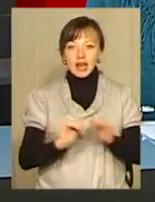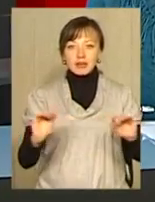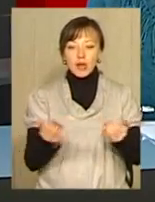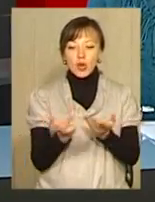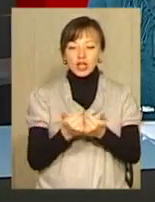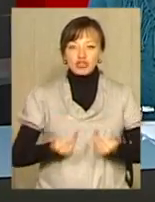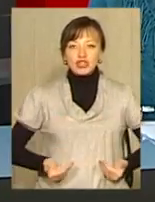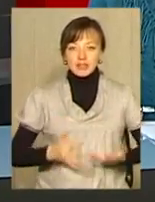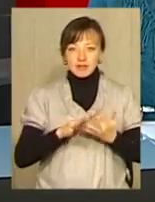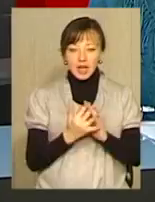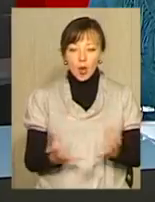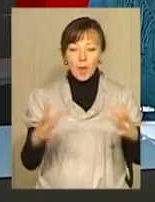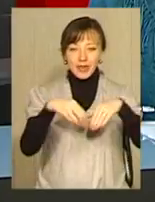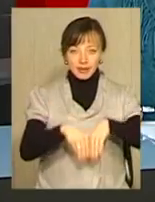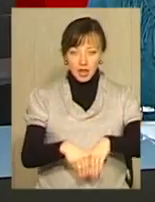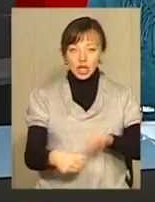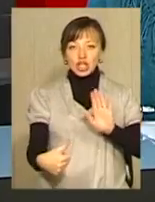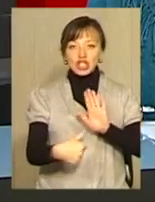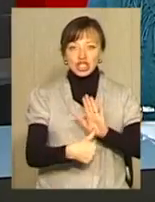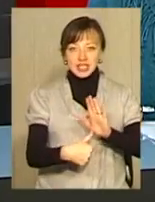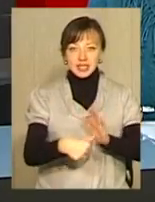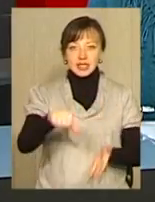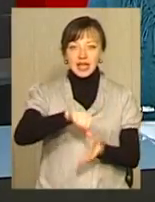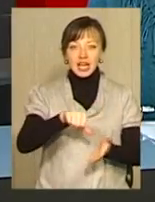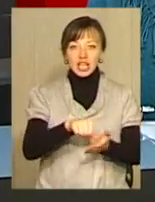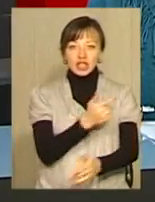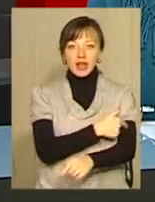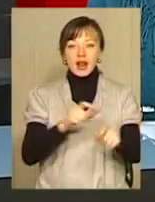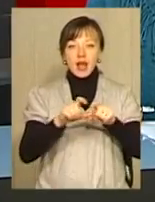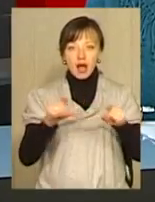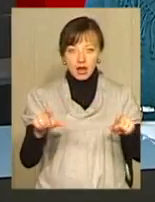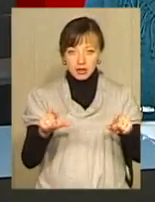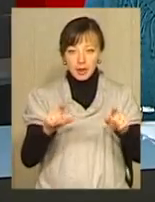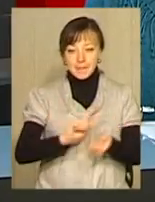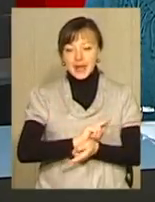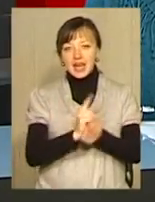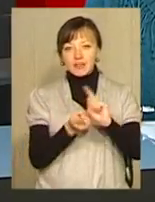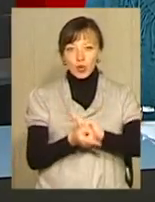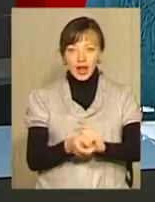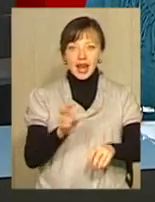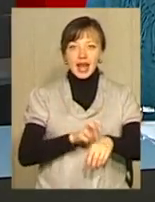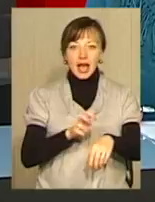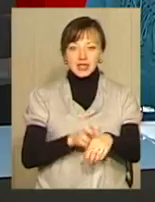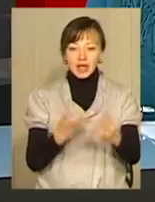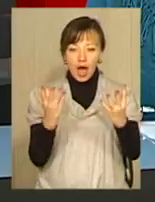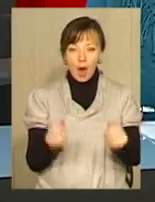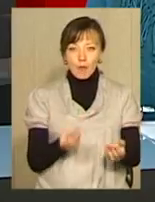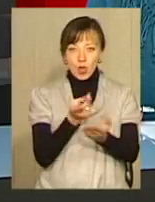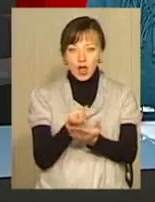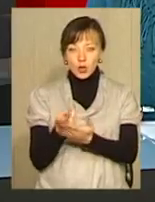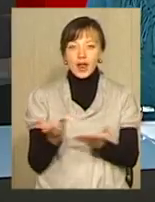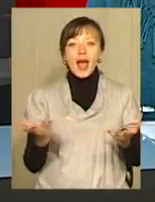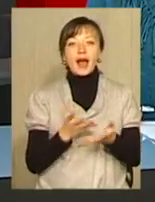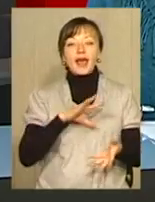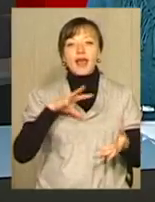селах об'єднали. Шість сільських дільничних лікарень, які виконували медико-соціальну функцію, перетворили у лікарські амбулаторії. Який це дало